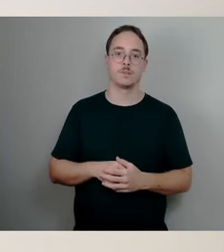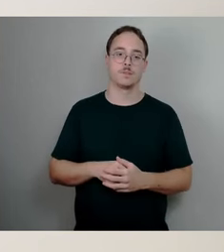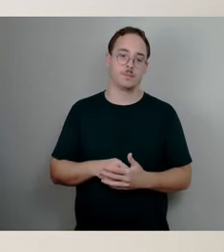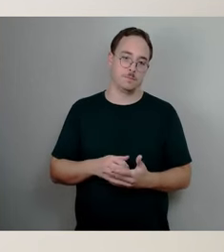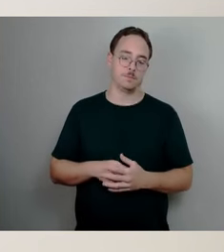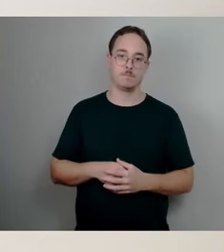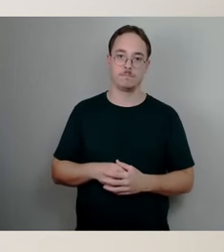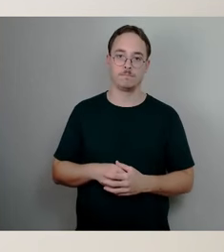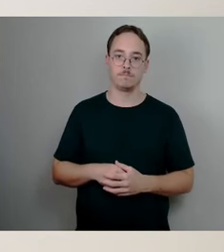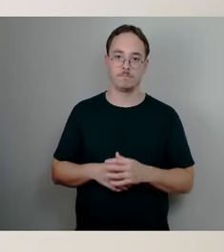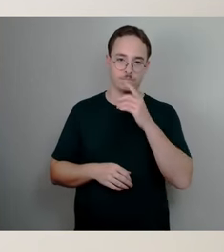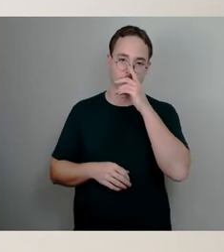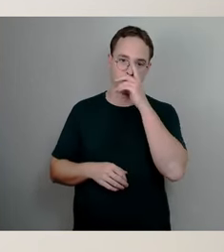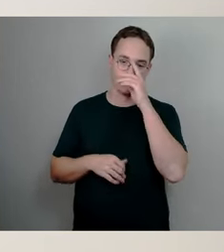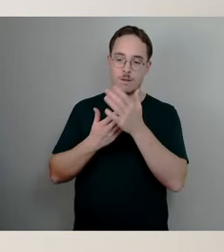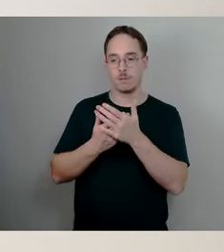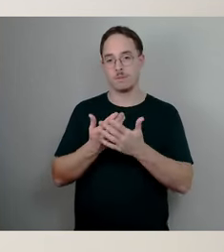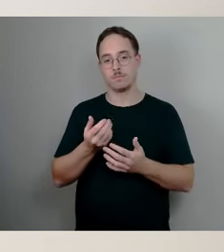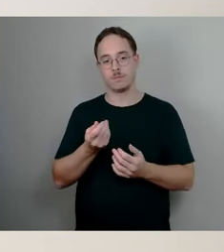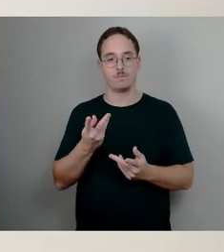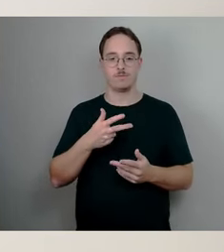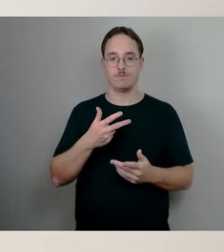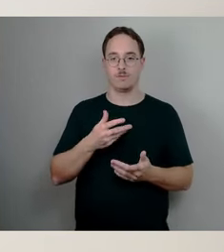haben, welche Schulen können dort nicht mehr gefördert werden.